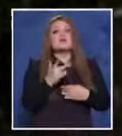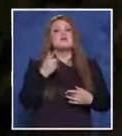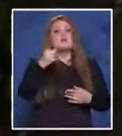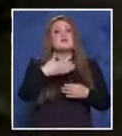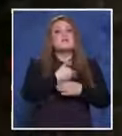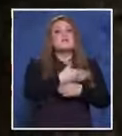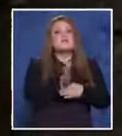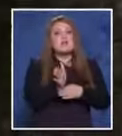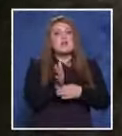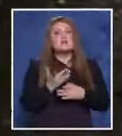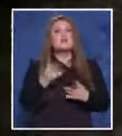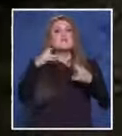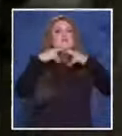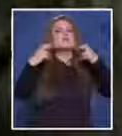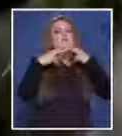те наврат не се го нема.